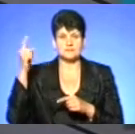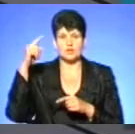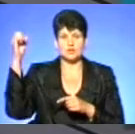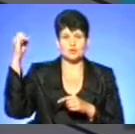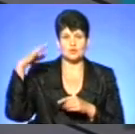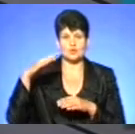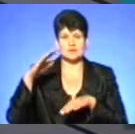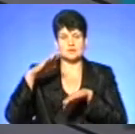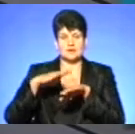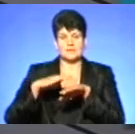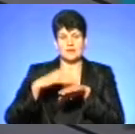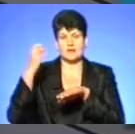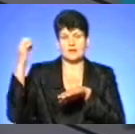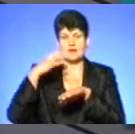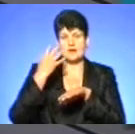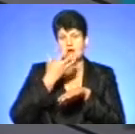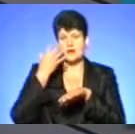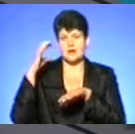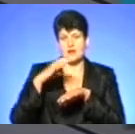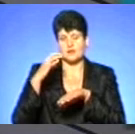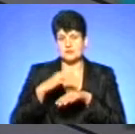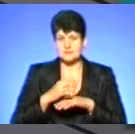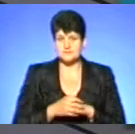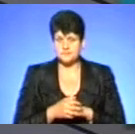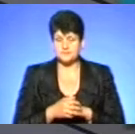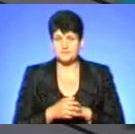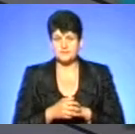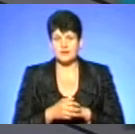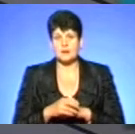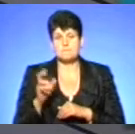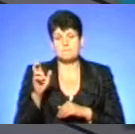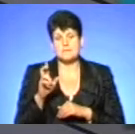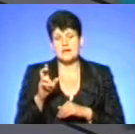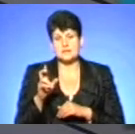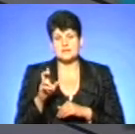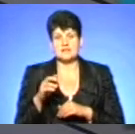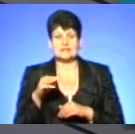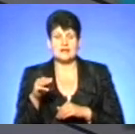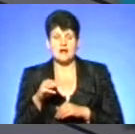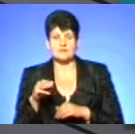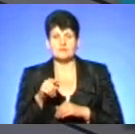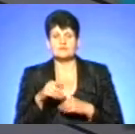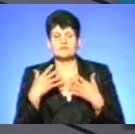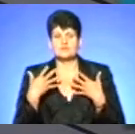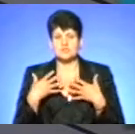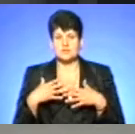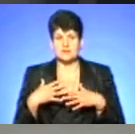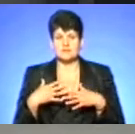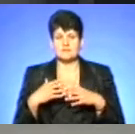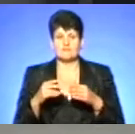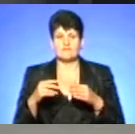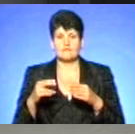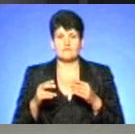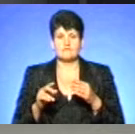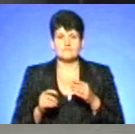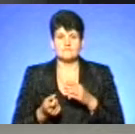вже виходять із своїх укриттів і готуються до парування. Тому вони і в